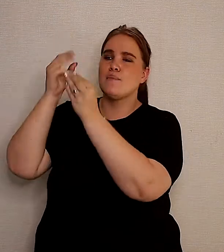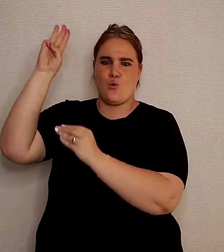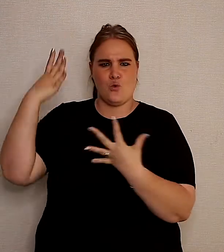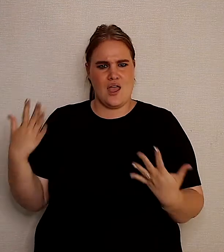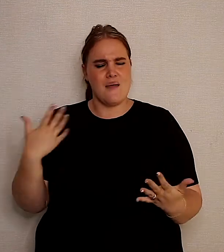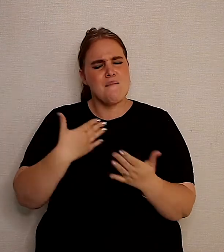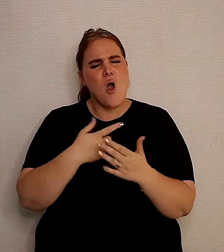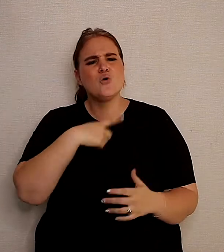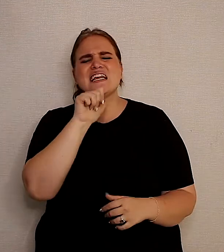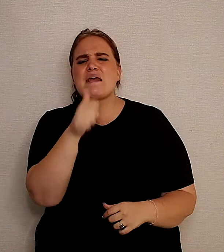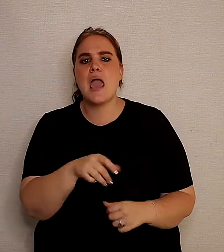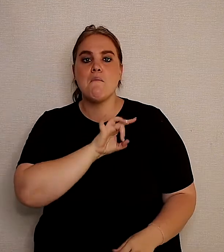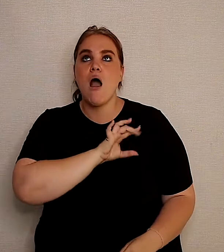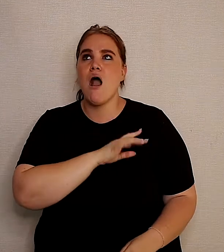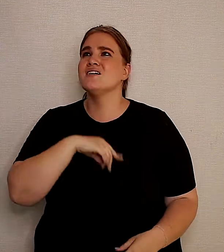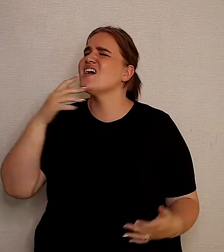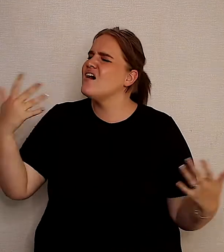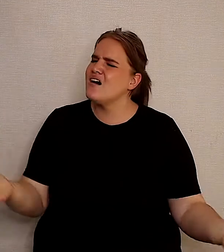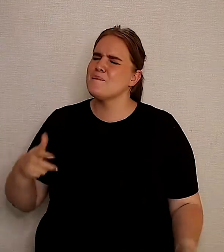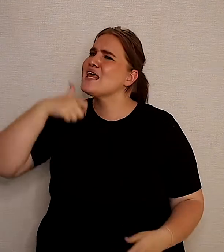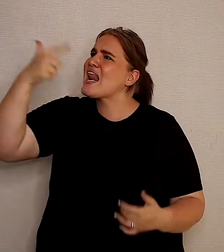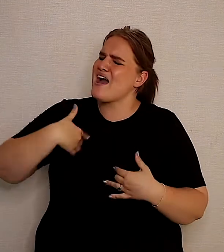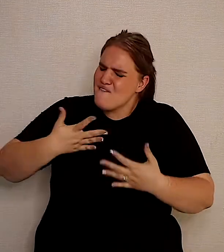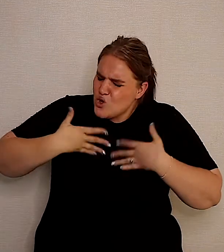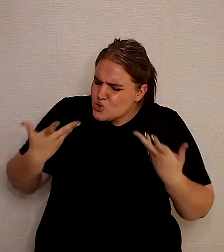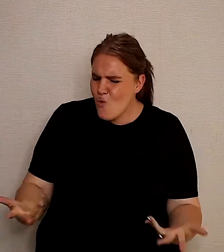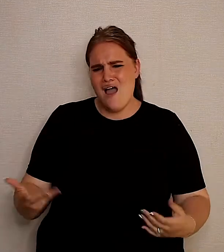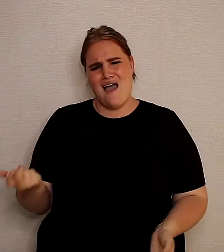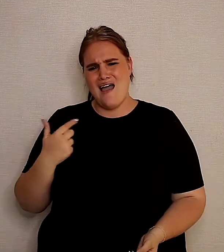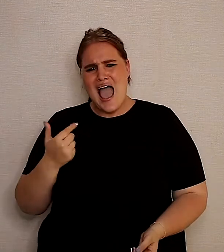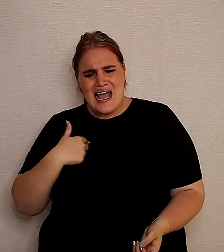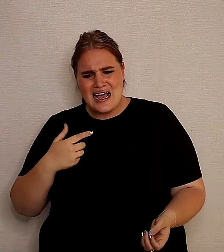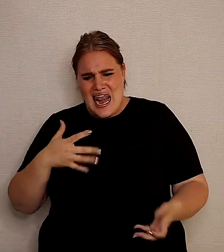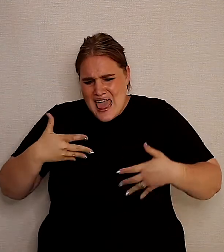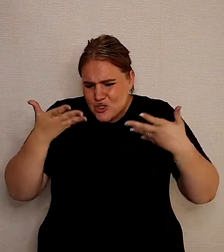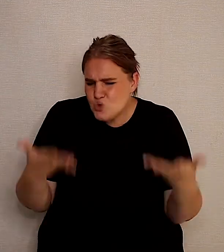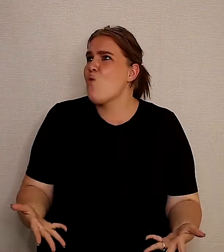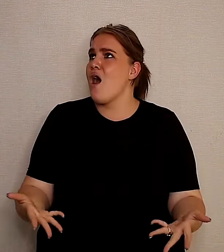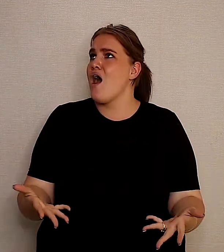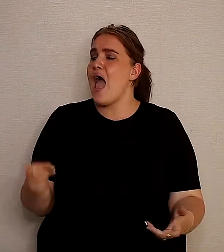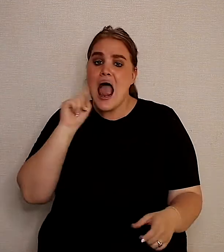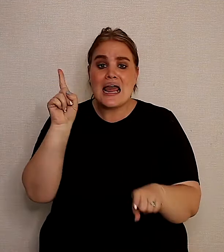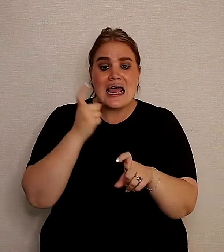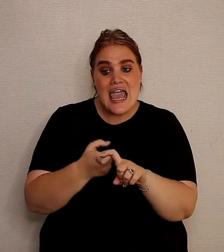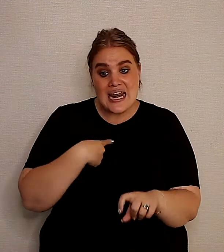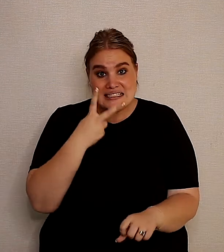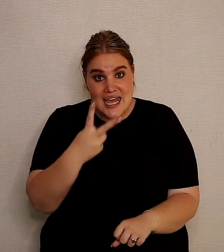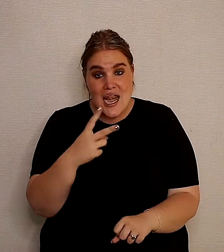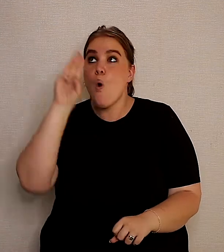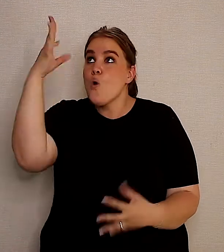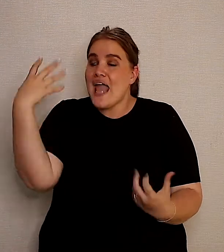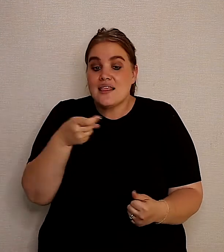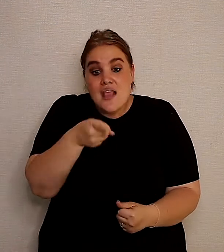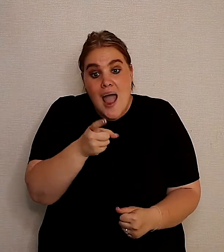hom heen. Mag ons nie meer bang wees om te sê, dit is hoe ek voel, dit is wat ek beleef, dit is wat ek ervaar. Want elke keer wat ek in die Bijbel sê,